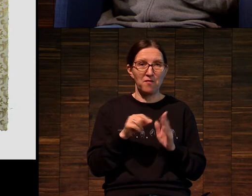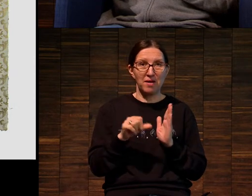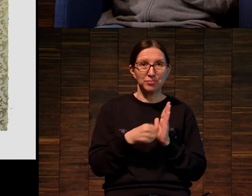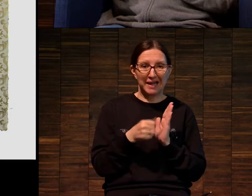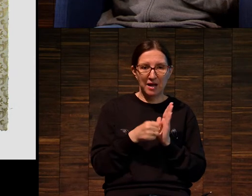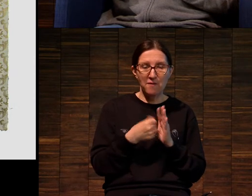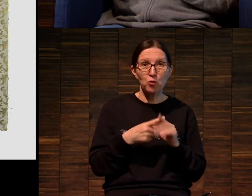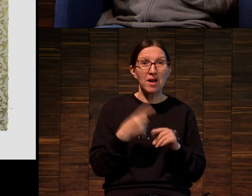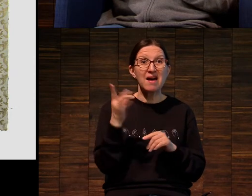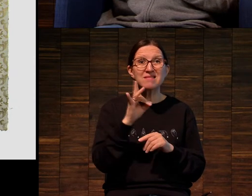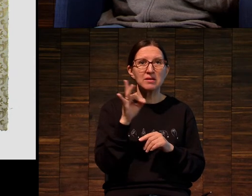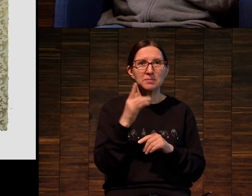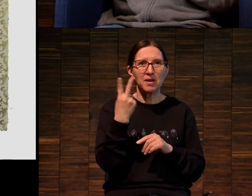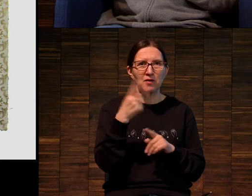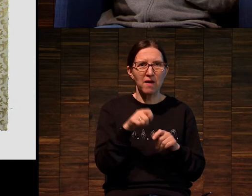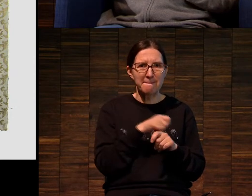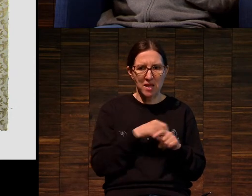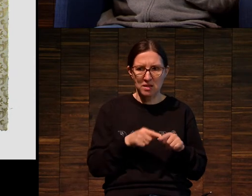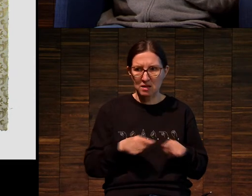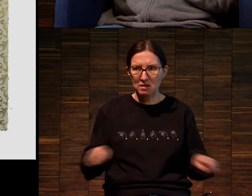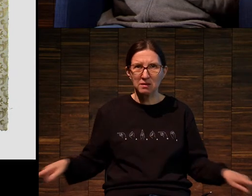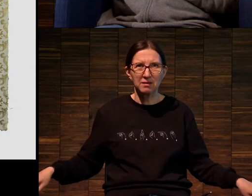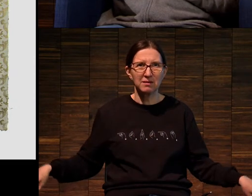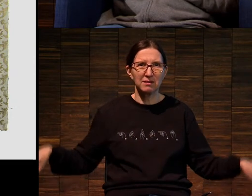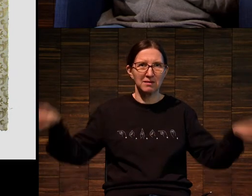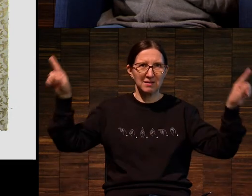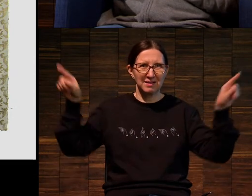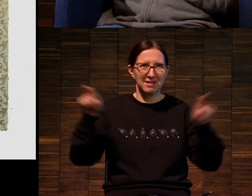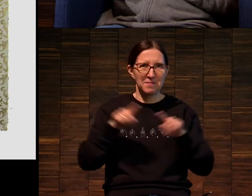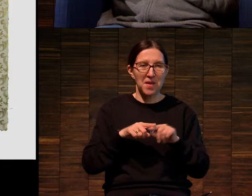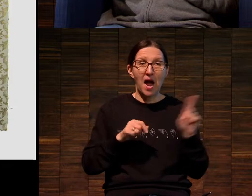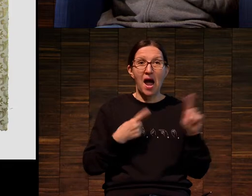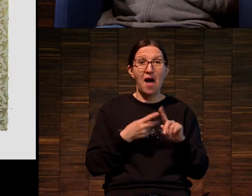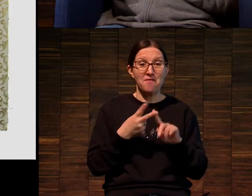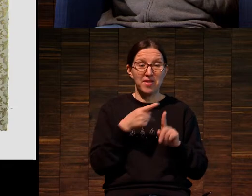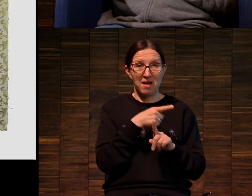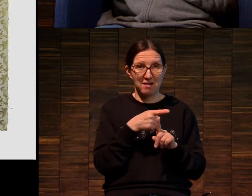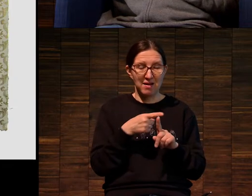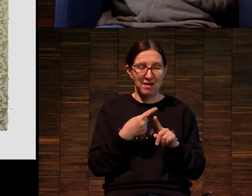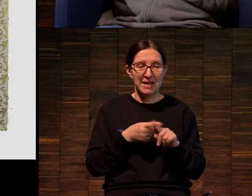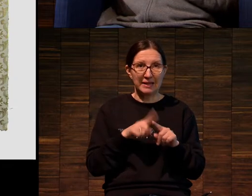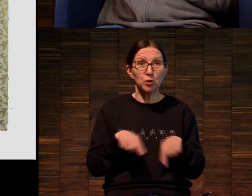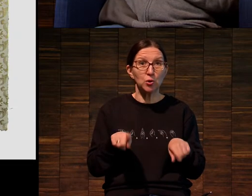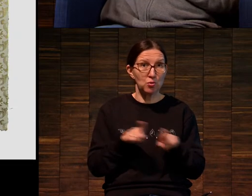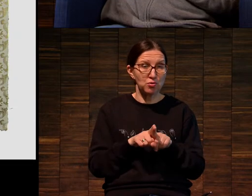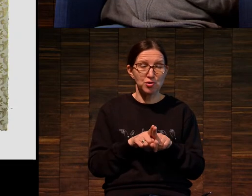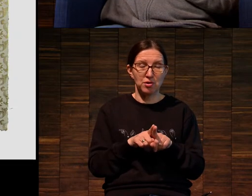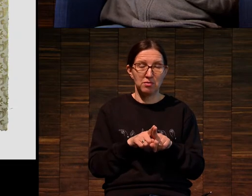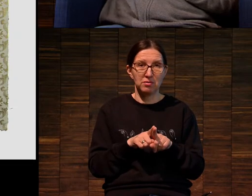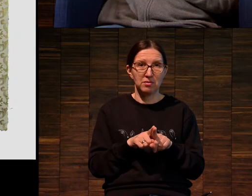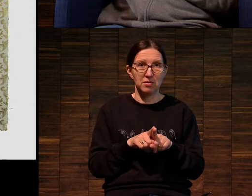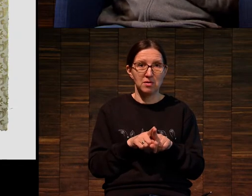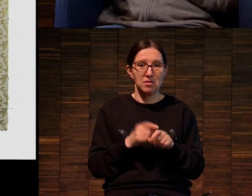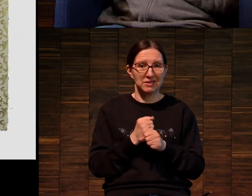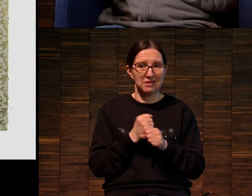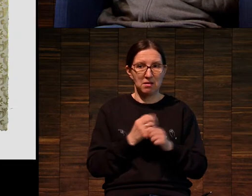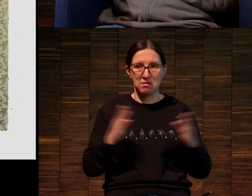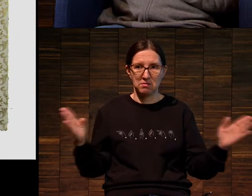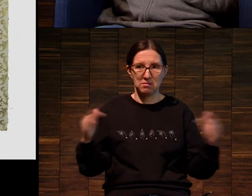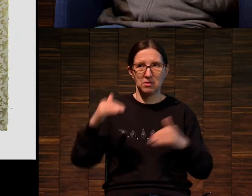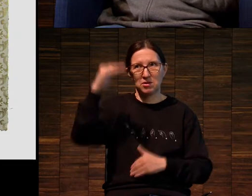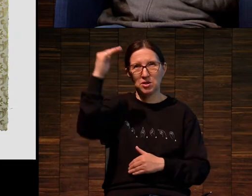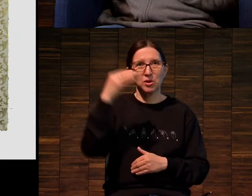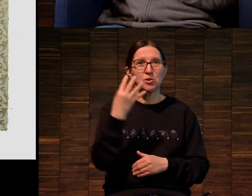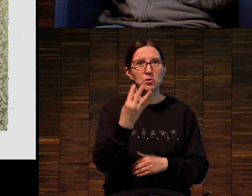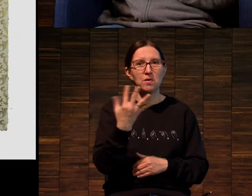гравюра вообще двухметрового размера, то есть размеры растут, а это гравюры, эти тоже, они в лист сделаны 45